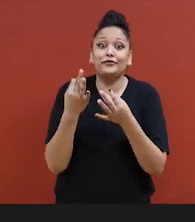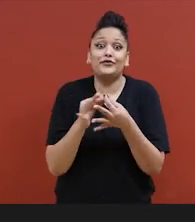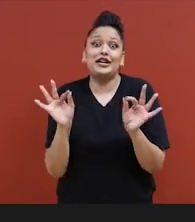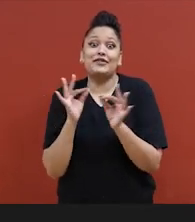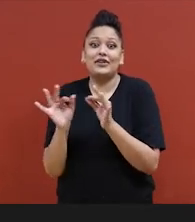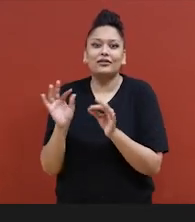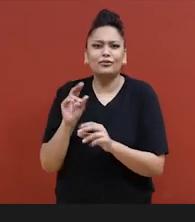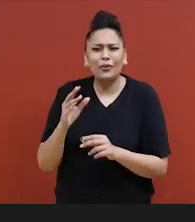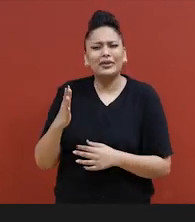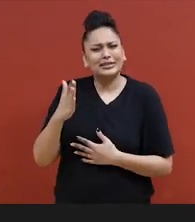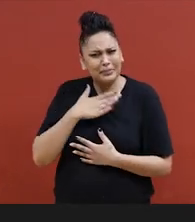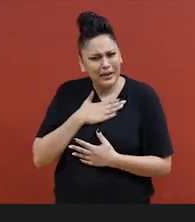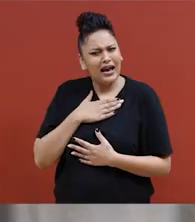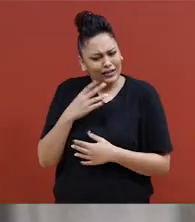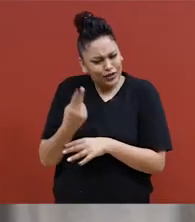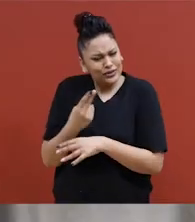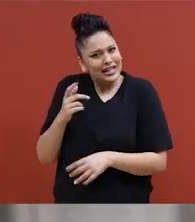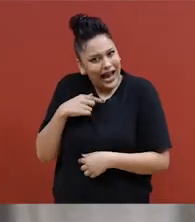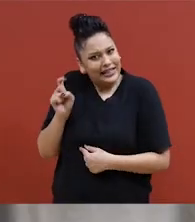'utiliser.